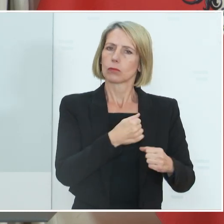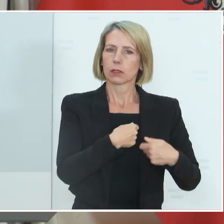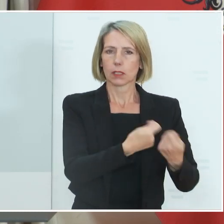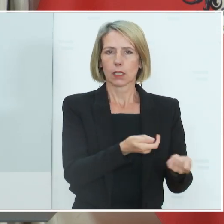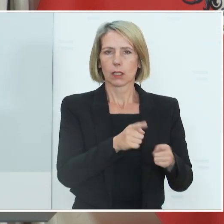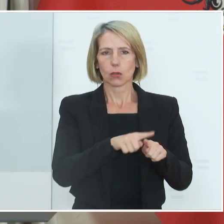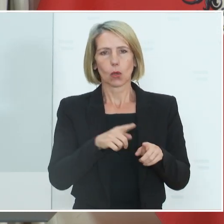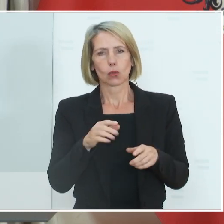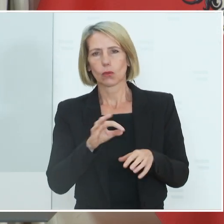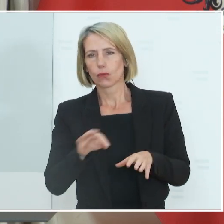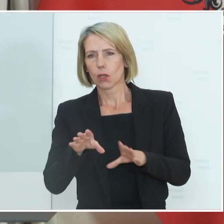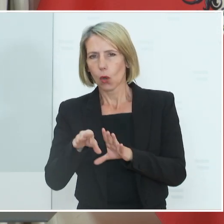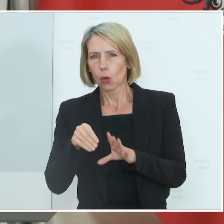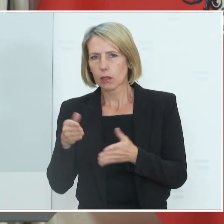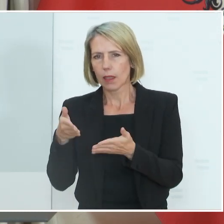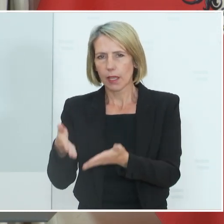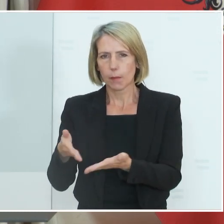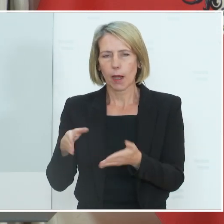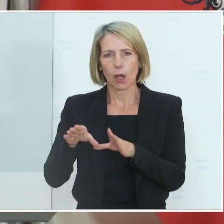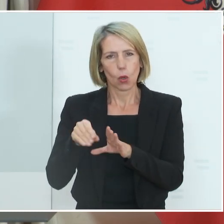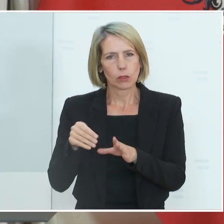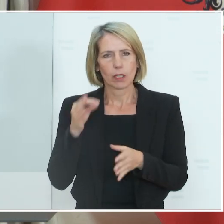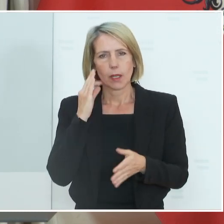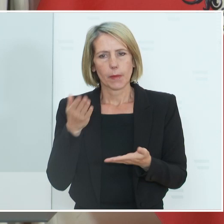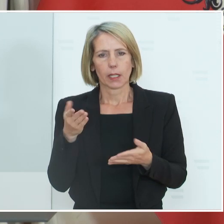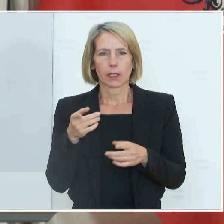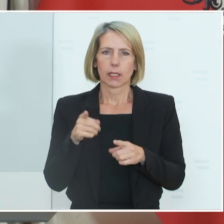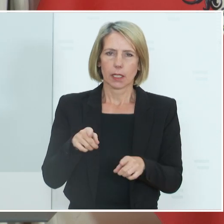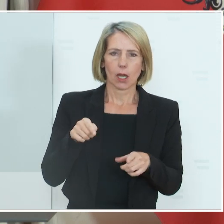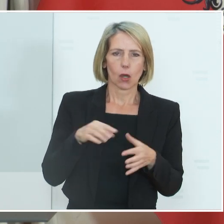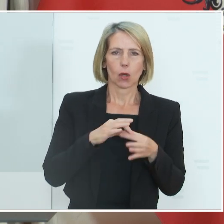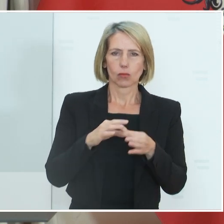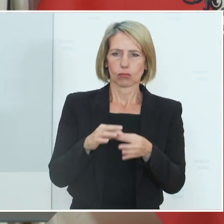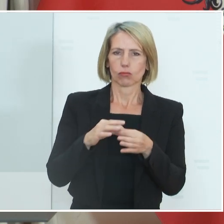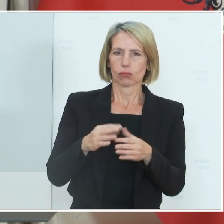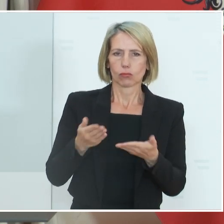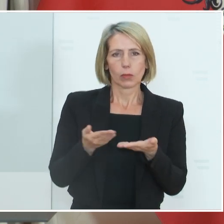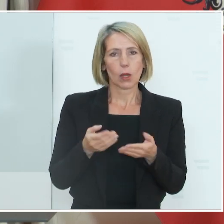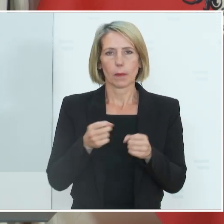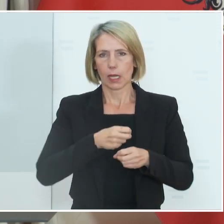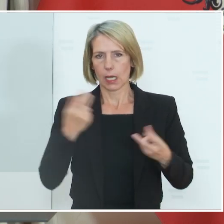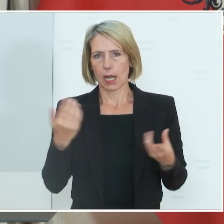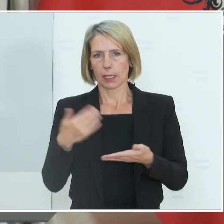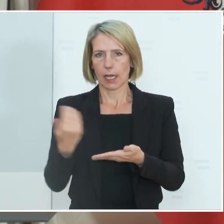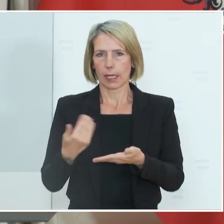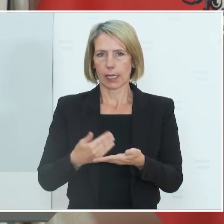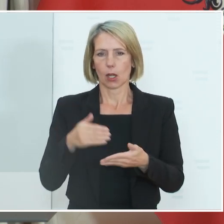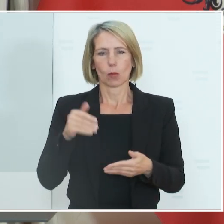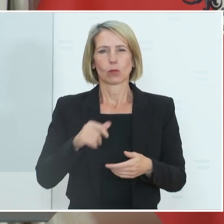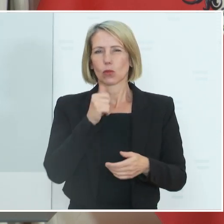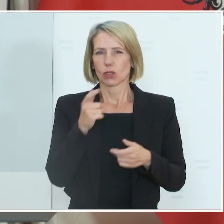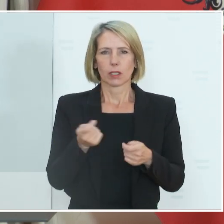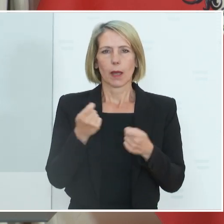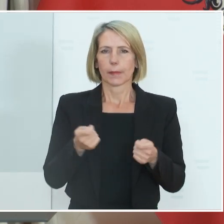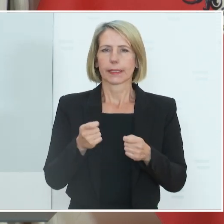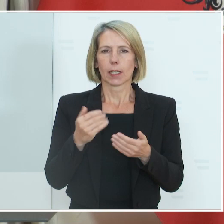auch für die Unternehmer, Unternehmerinnen, die jetzt damit eine klare Regelung haben und nicht auf Betriebsvereinbarungen oder